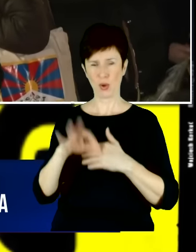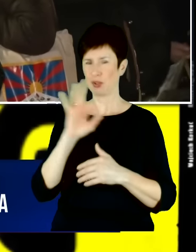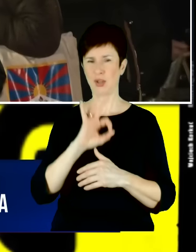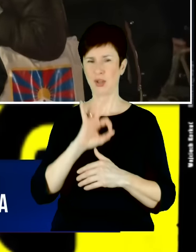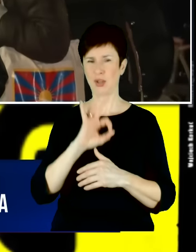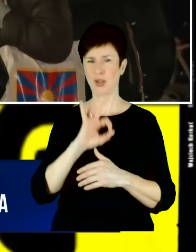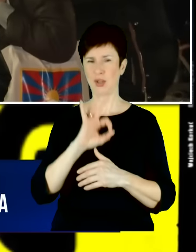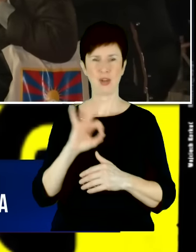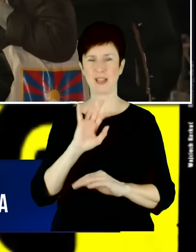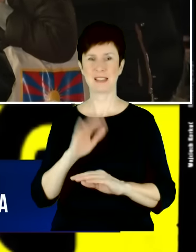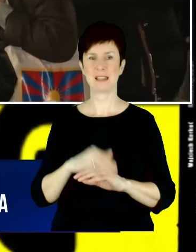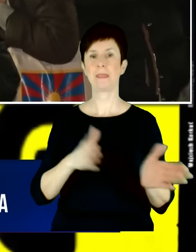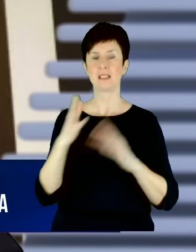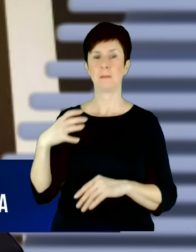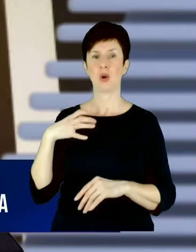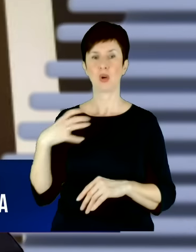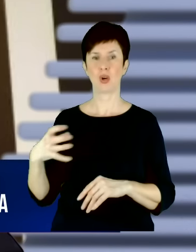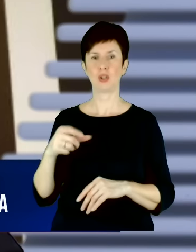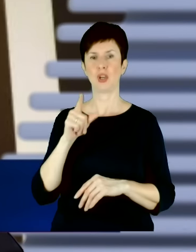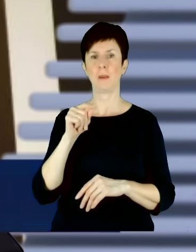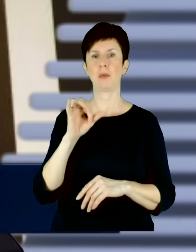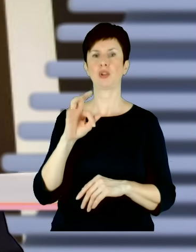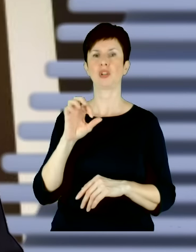kolejny gość Piotr Lisiewicz, Gazeta Polska. Do zobaczenia.